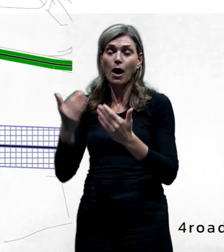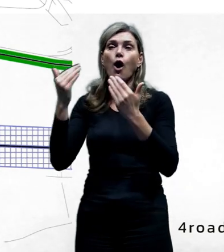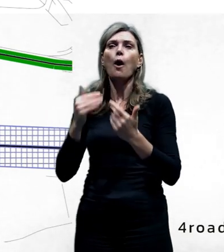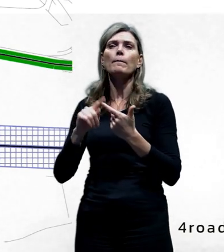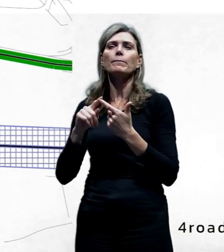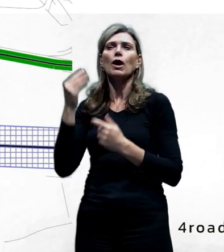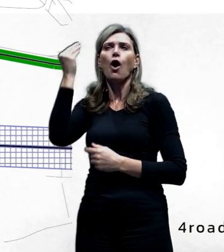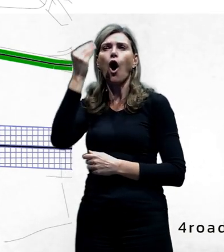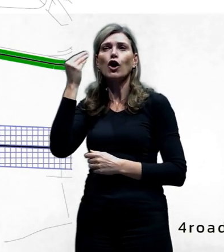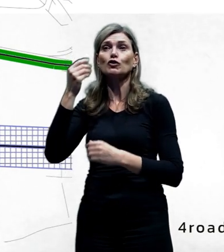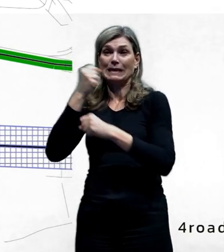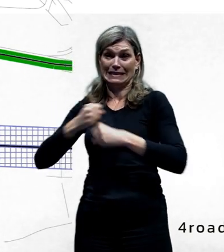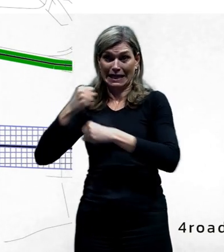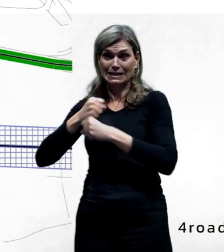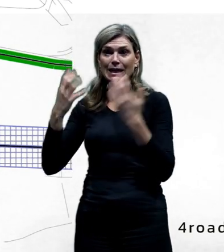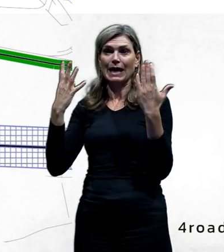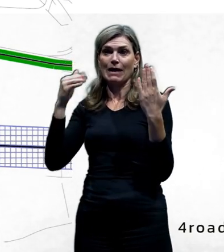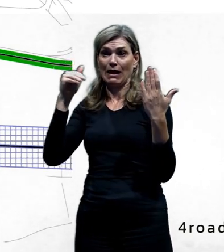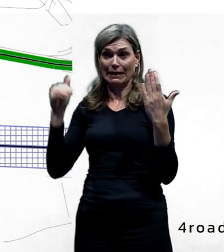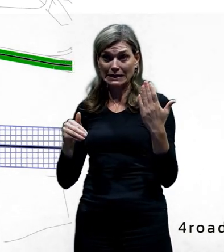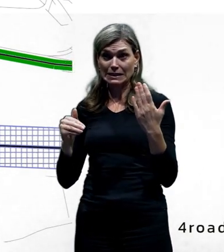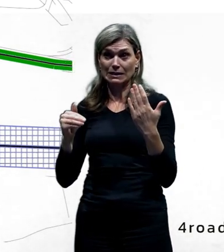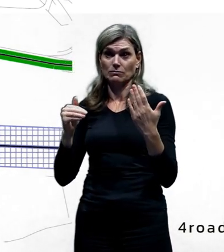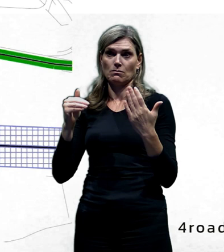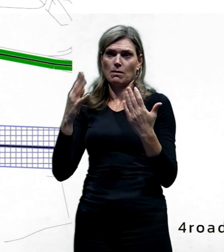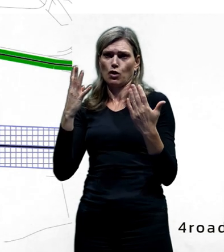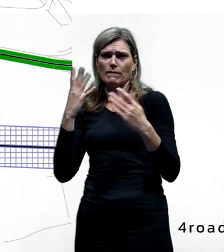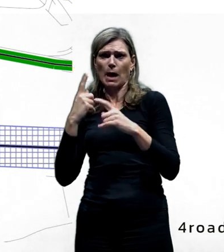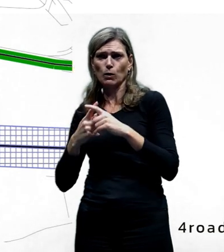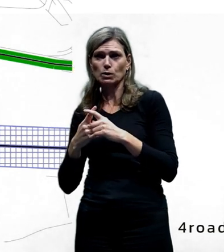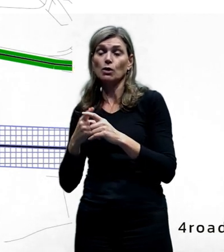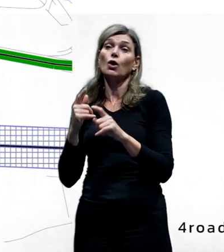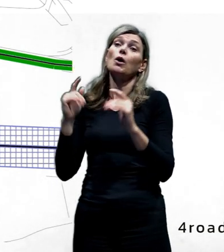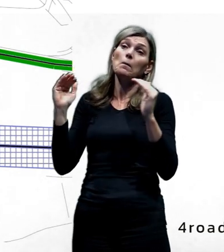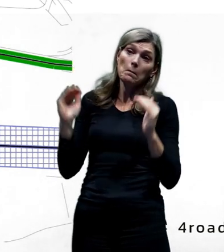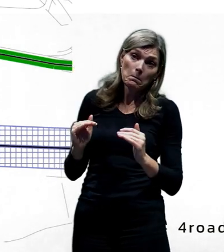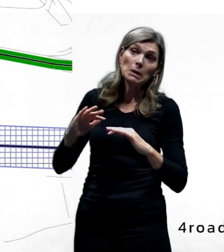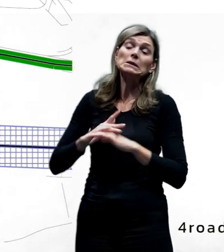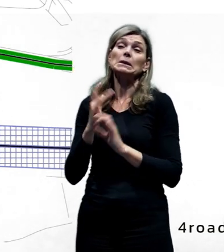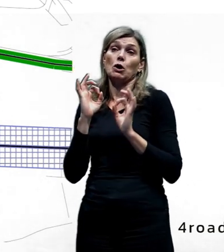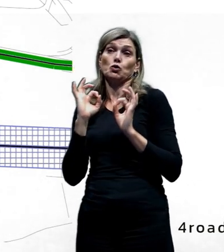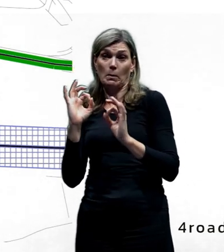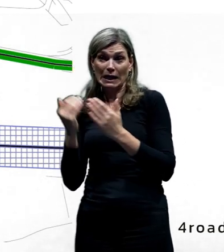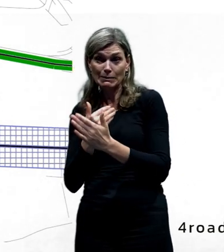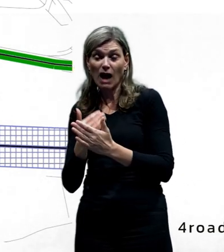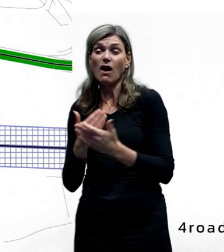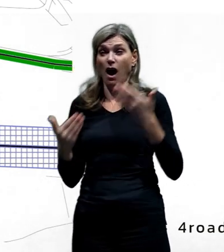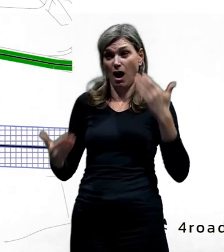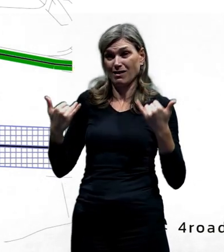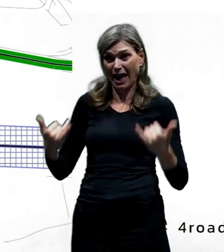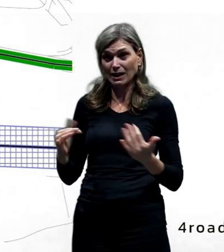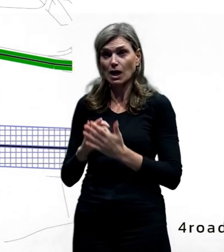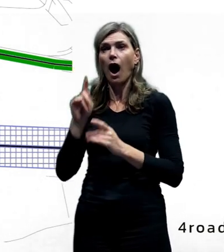Holešovičky povrchové 9 tisíc v jednoho směru 9 altů v druhém. To je dobrá zpráva oproti stávajícímu stavu. Nicméně na městském